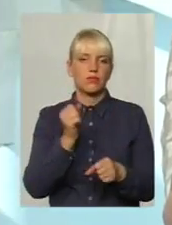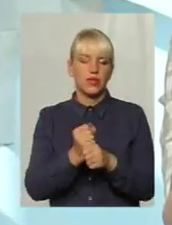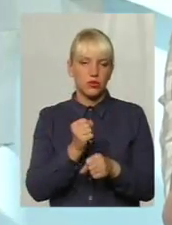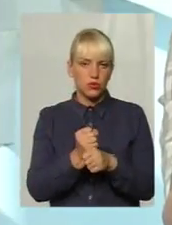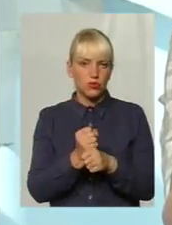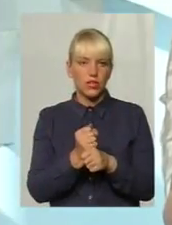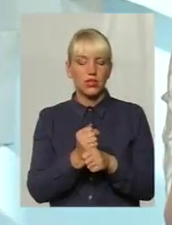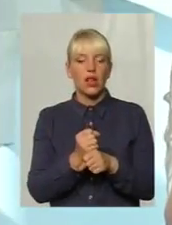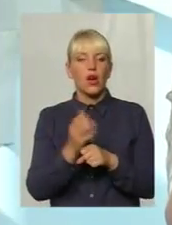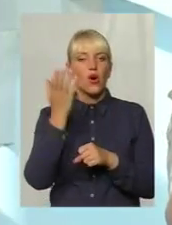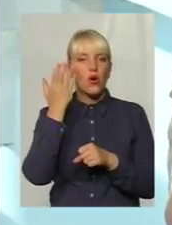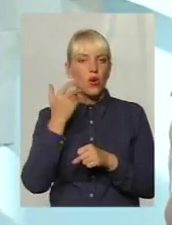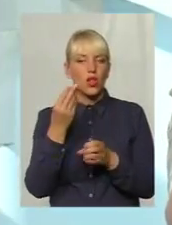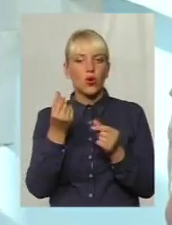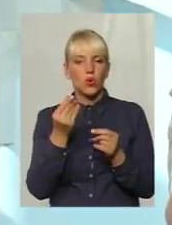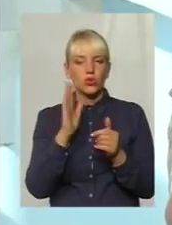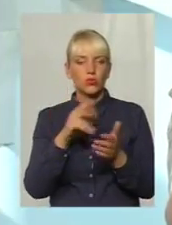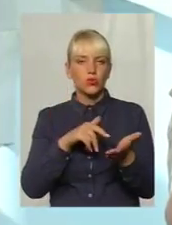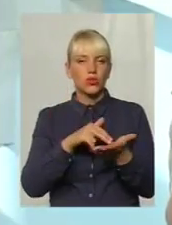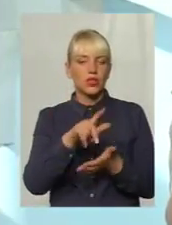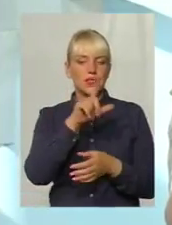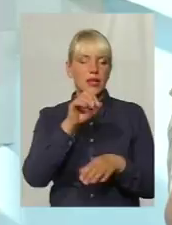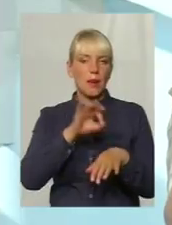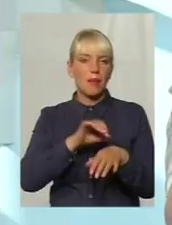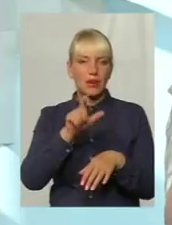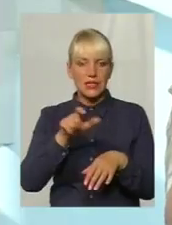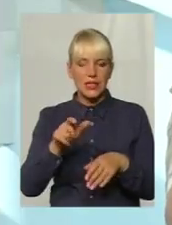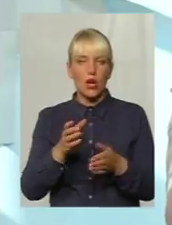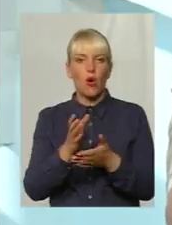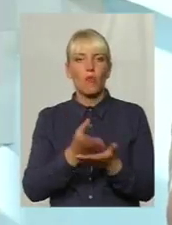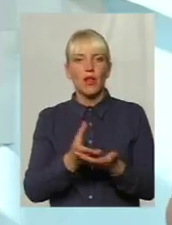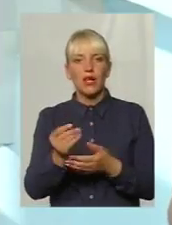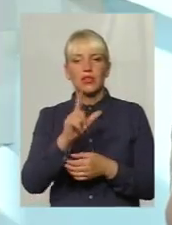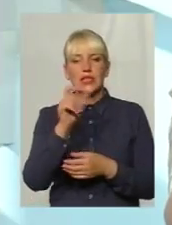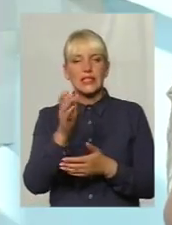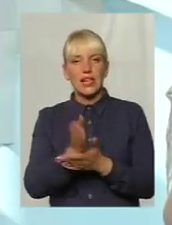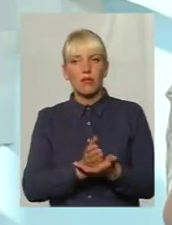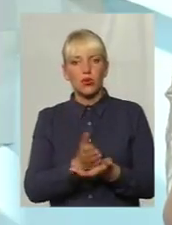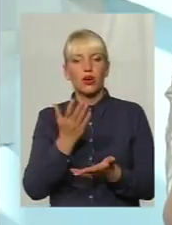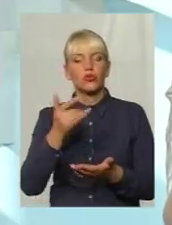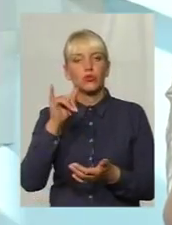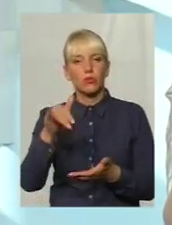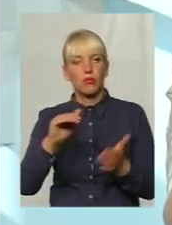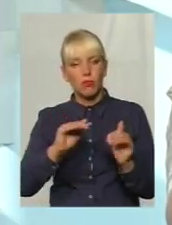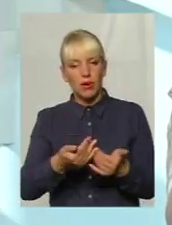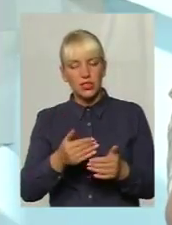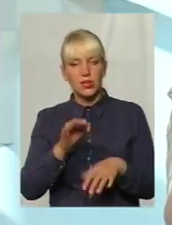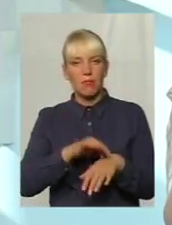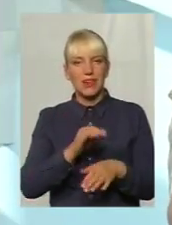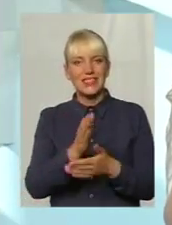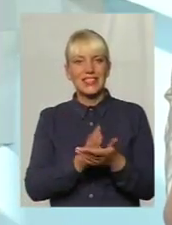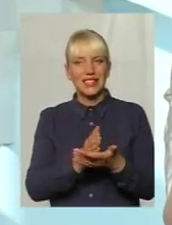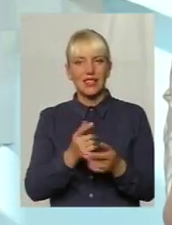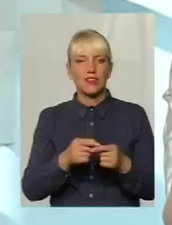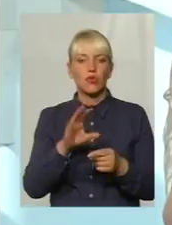підуть за пацієнтами і оплачуватись буде за послугу. Звичайно, що той, вколо менше пацієнтів буде менше фінансуватись, вколо